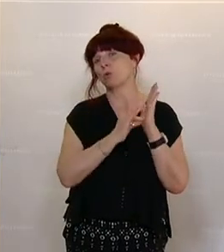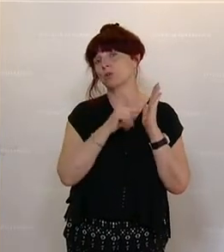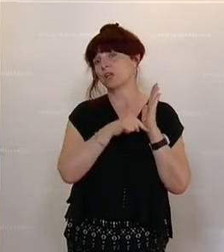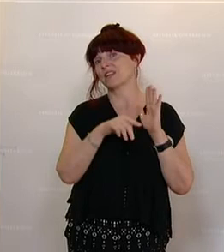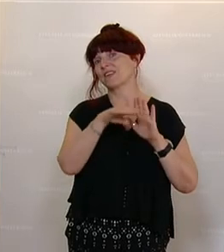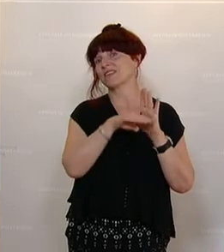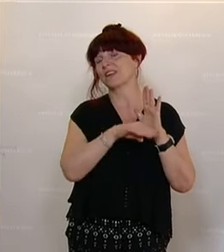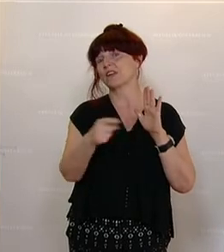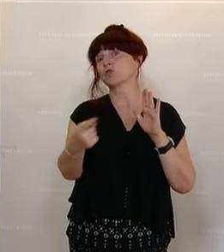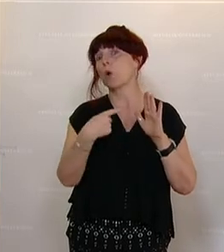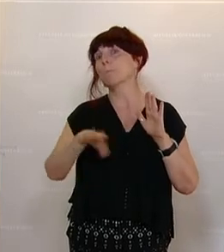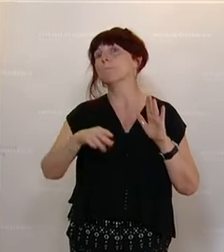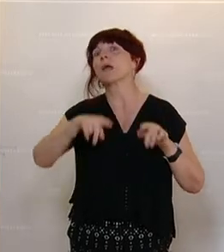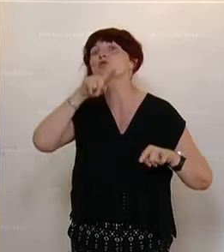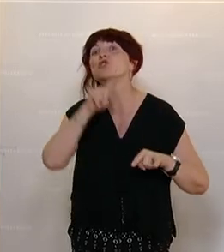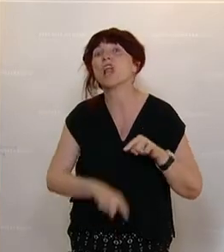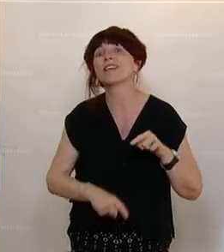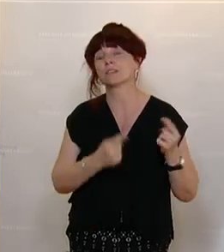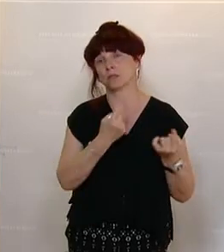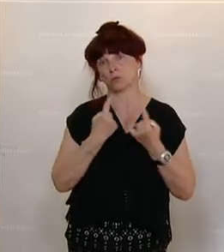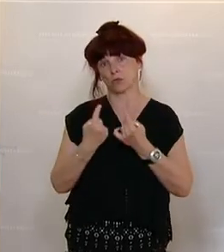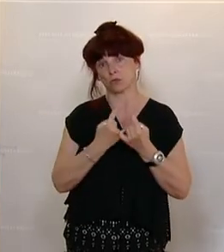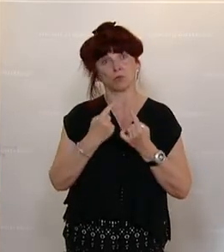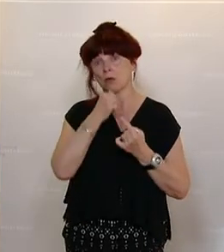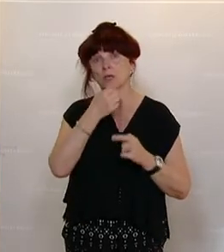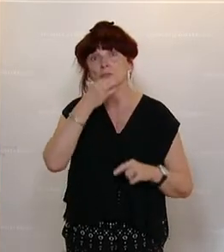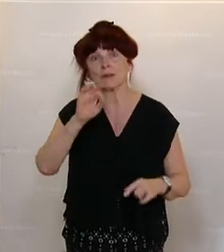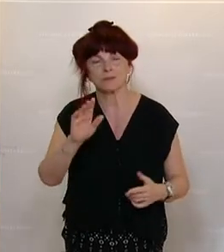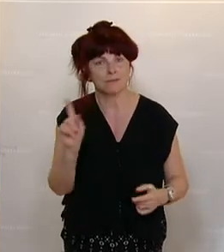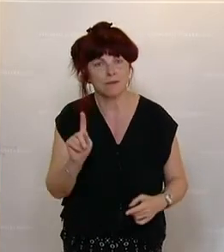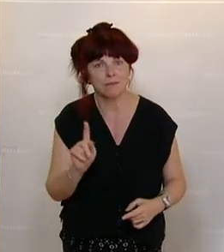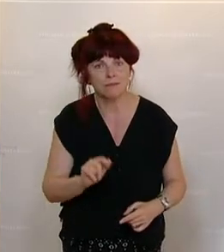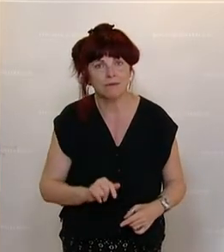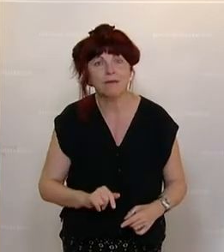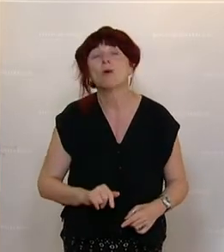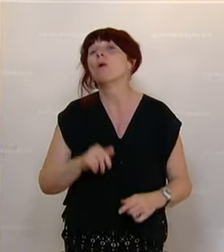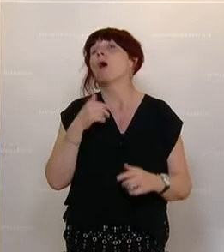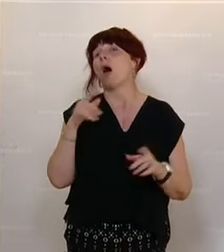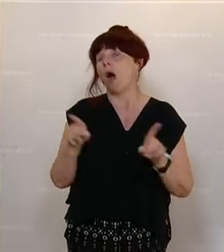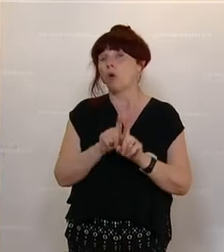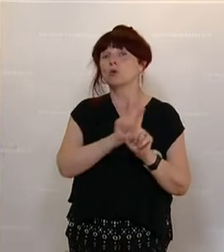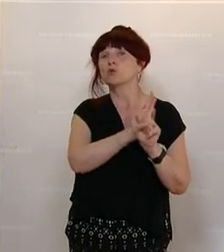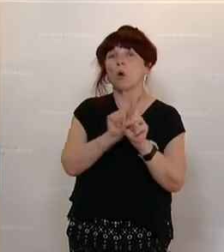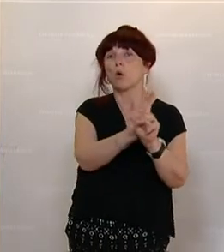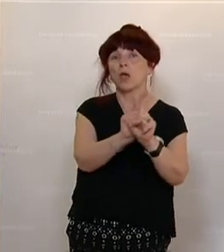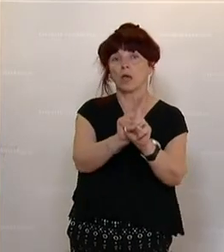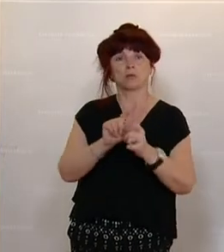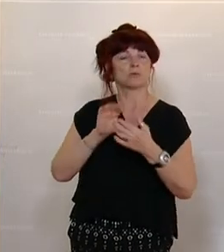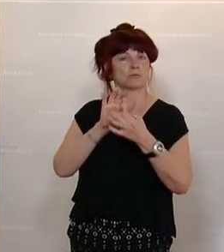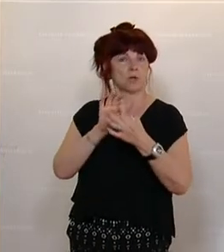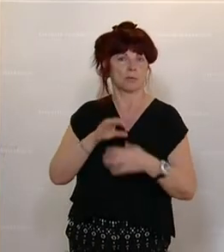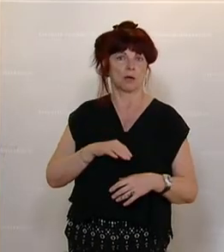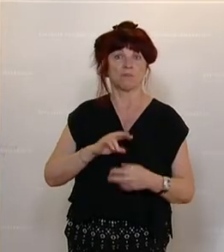Verschlechterungen im Gewaltschutz gebracht hat. Verschlechterungen statt Verbesserungen, eben unter anderem auch beim Stalking. Wie das?